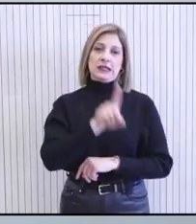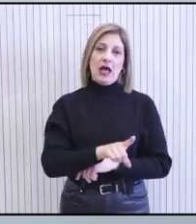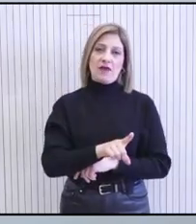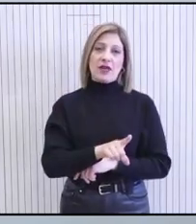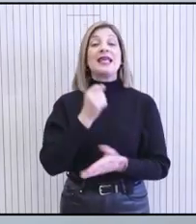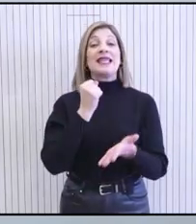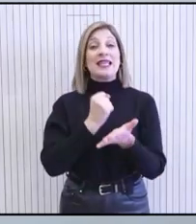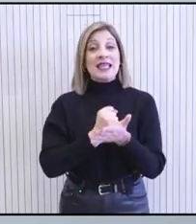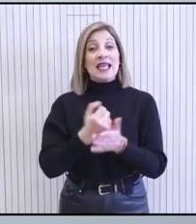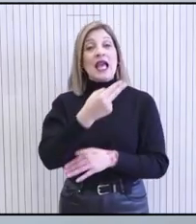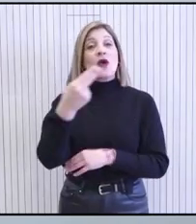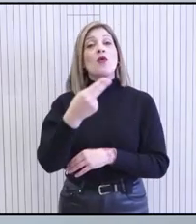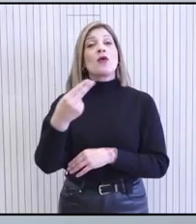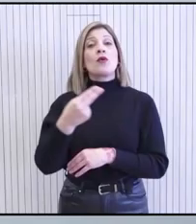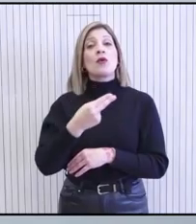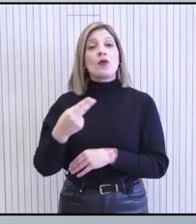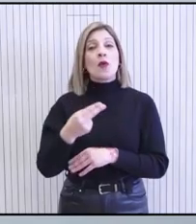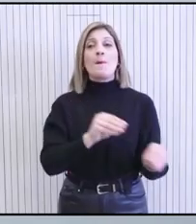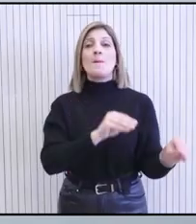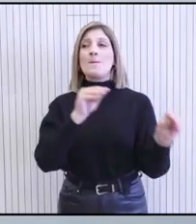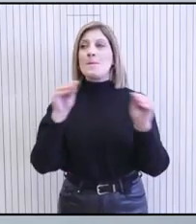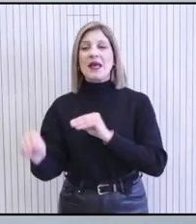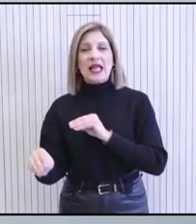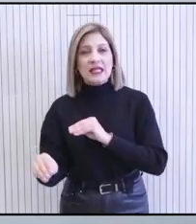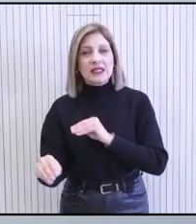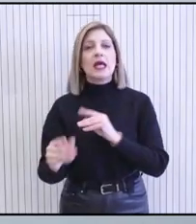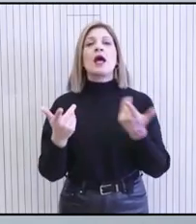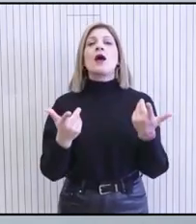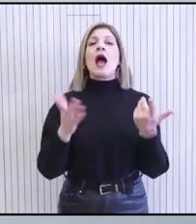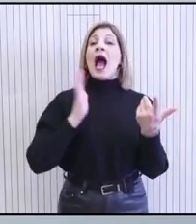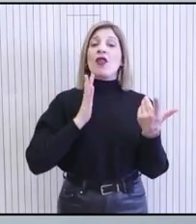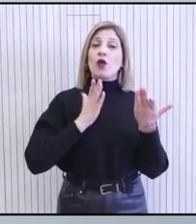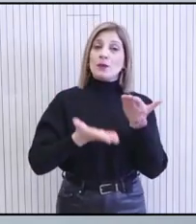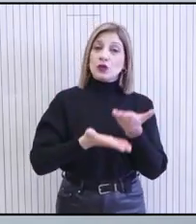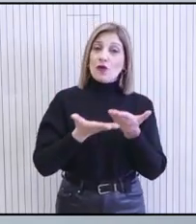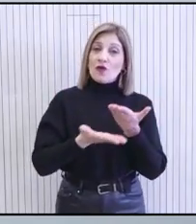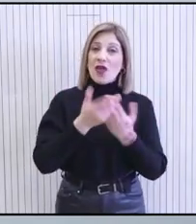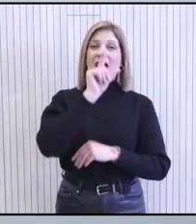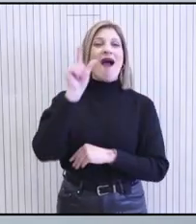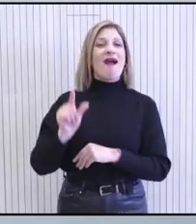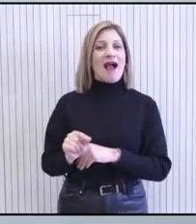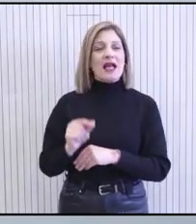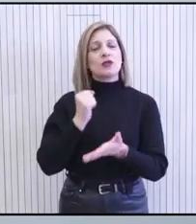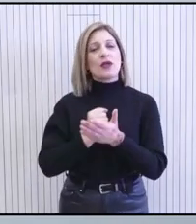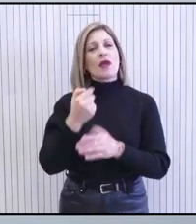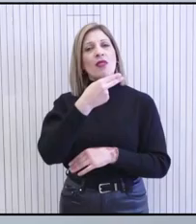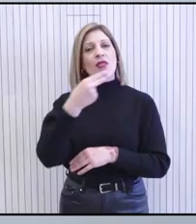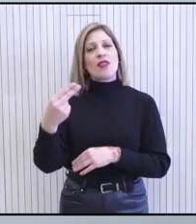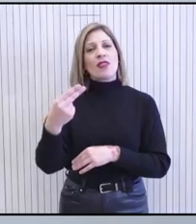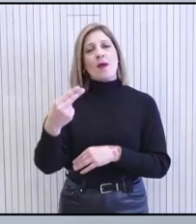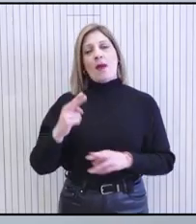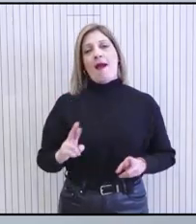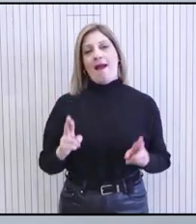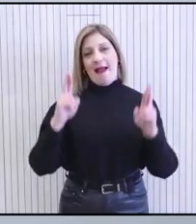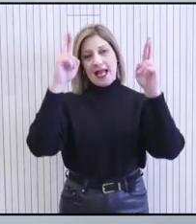όπως επίσης και ζητήματα που άπτονται του μεταναστευτικού, της παροχής ανθρωπιστικής βοήθειας στη Γάζα και θέματα που αφορούν τον τομέα της